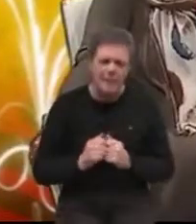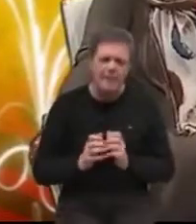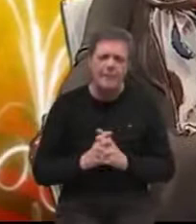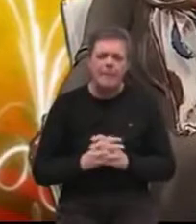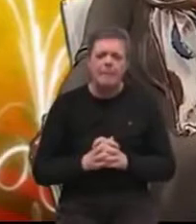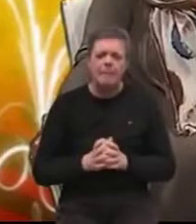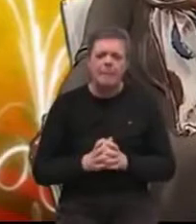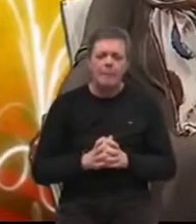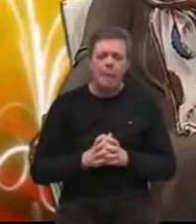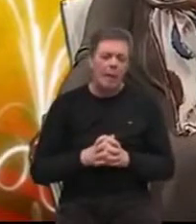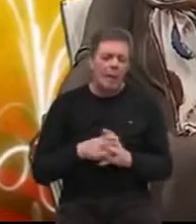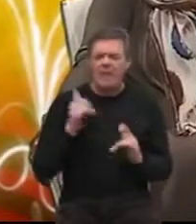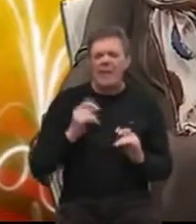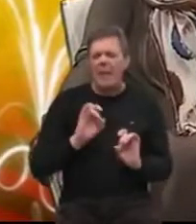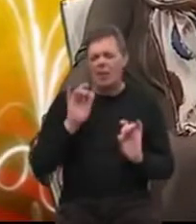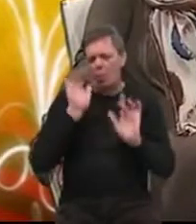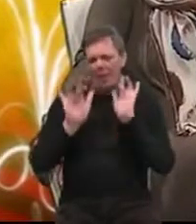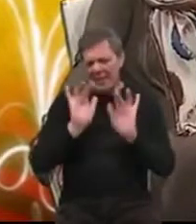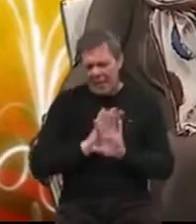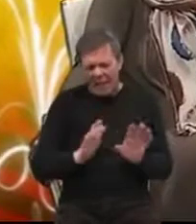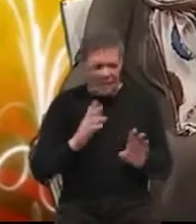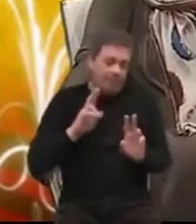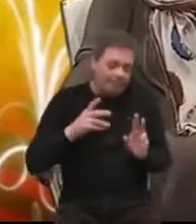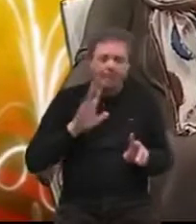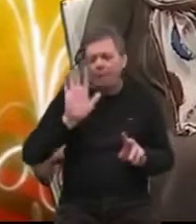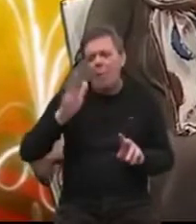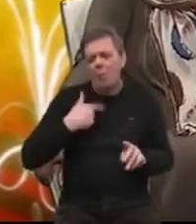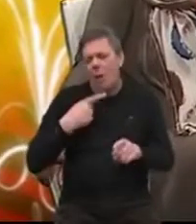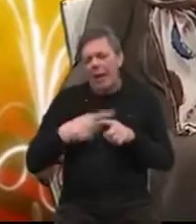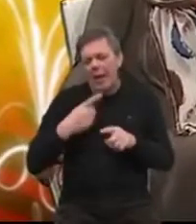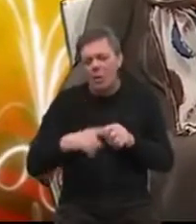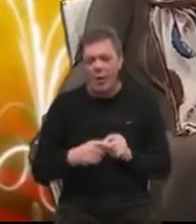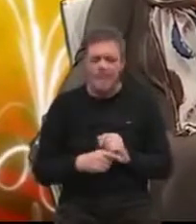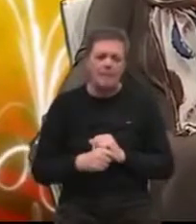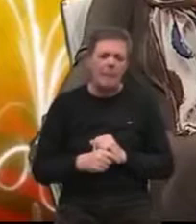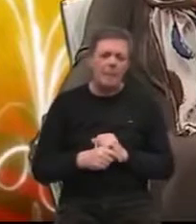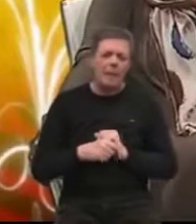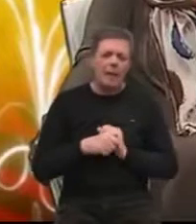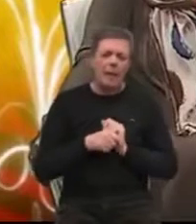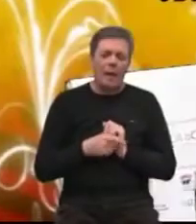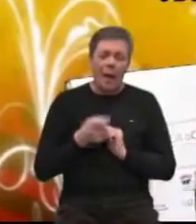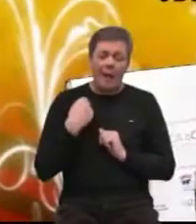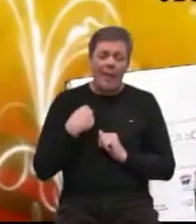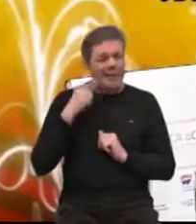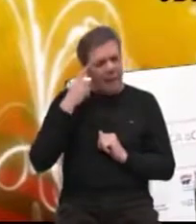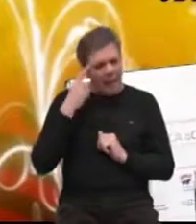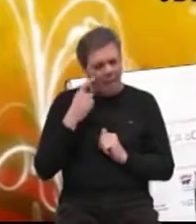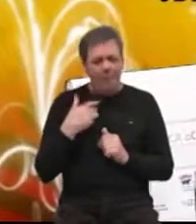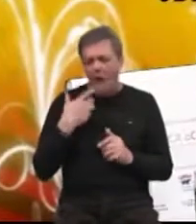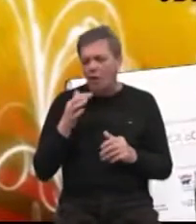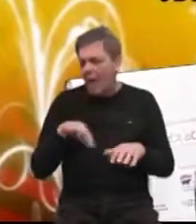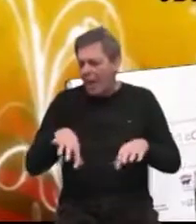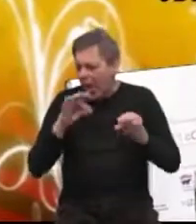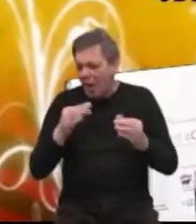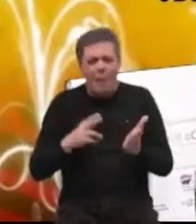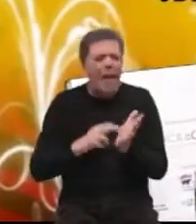kritizirati. Jer svako ima svoje razloge za svaršta, pa ćemo im to istolerirati. Ali se nadam da će naći načina